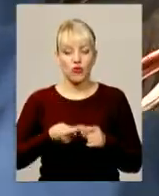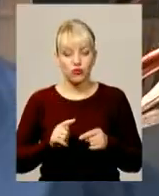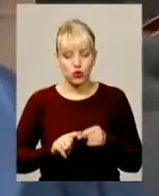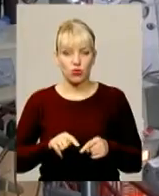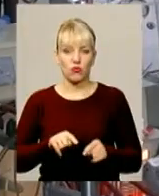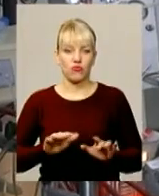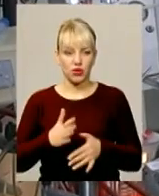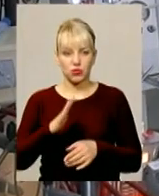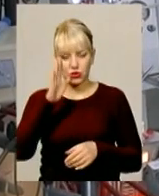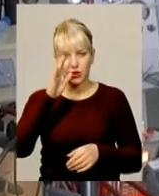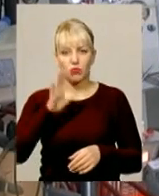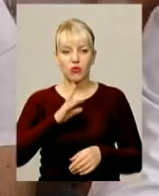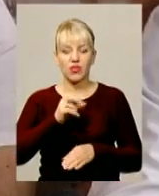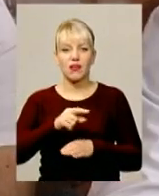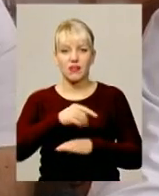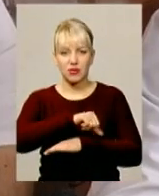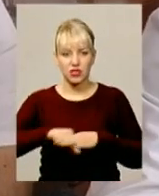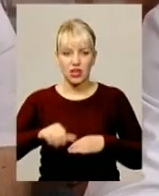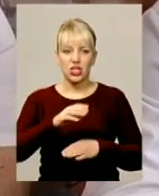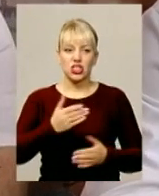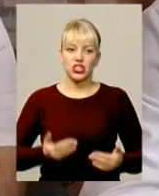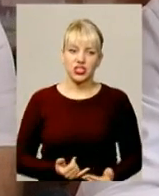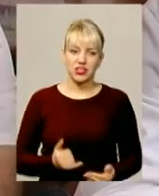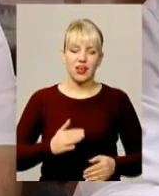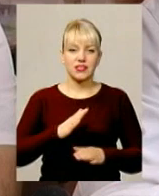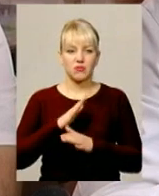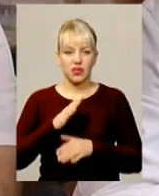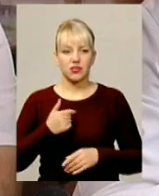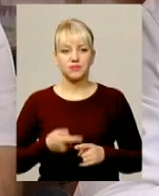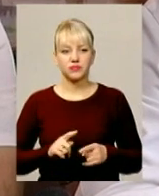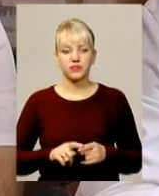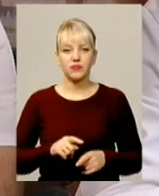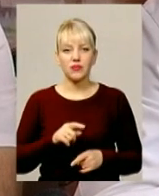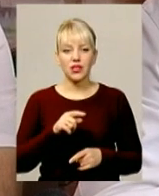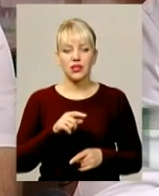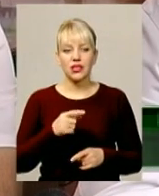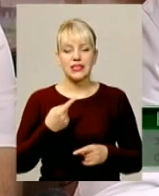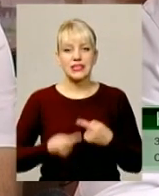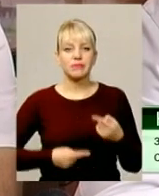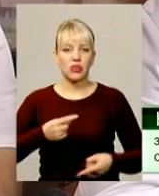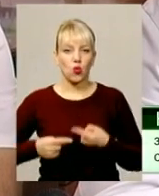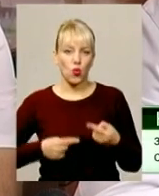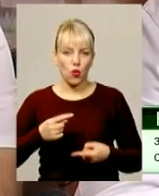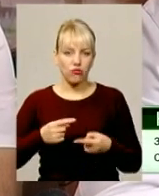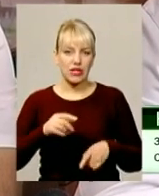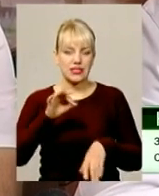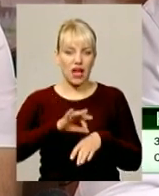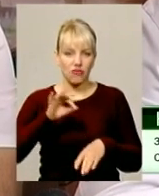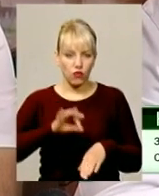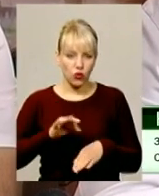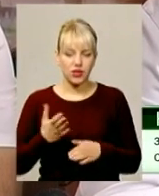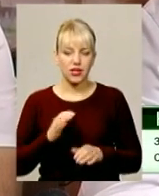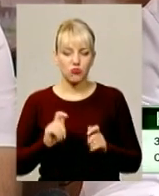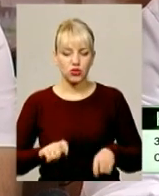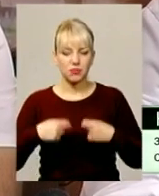був на межі життя і смерті. Гіпертрофічна кардіоміопатія – це спадкове захворювання, яке може